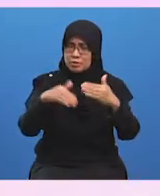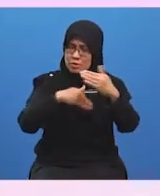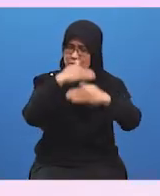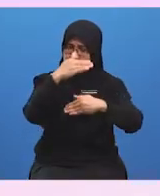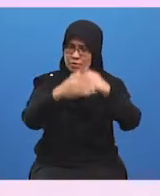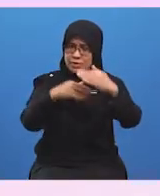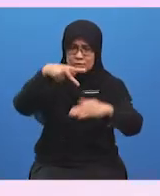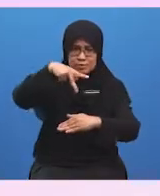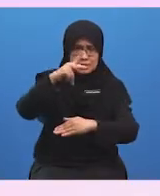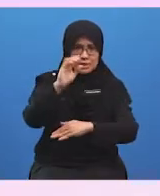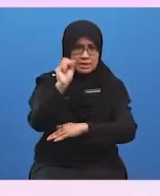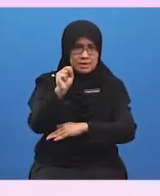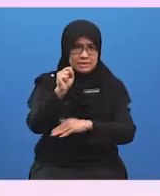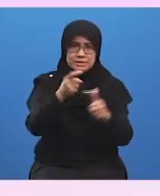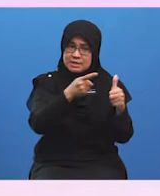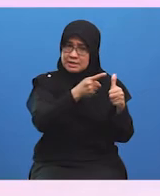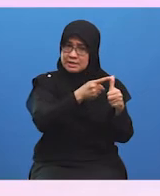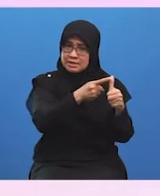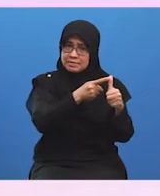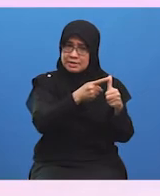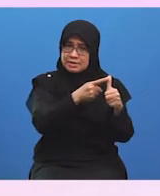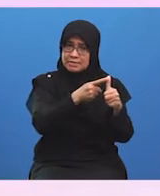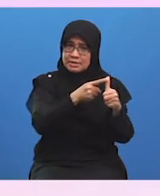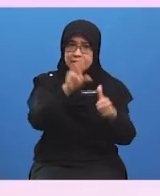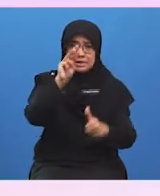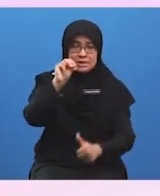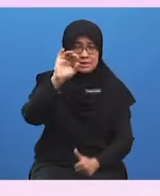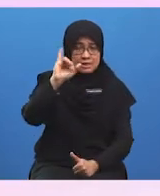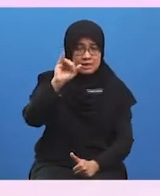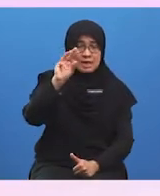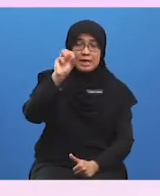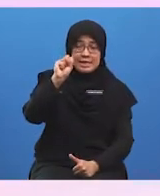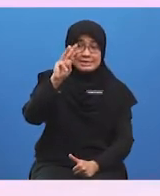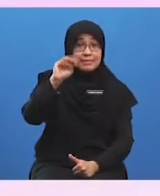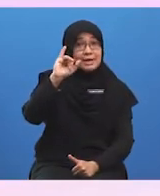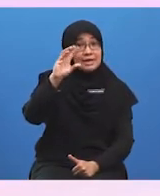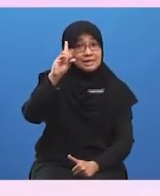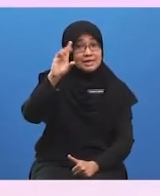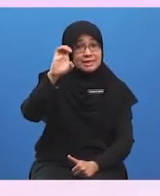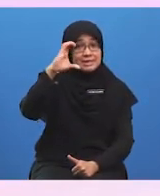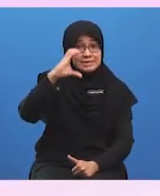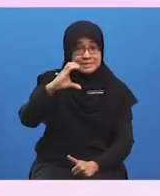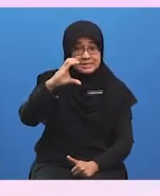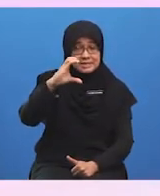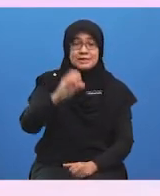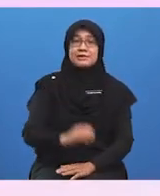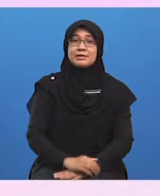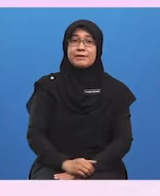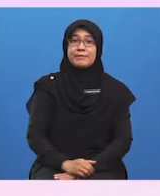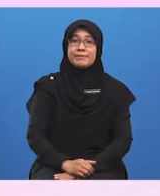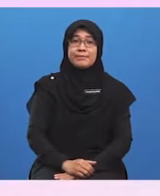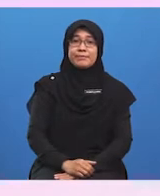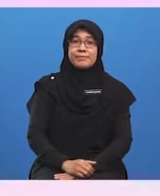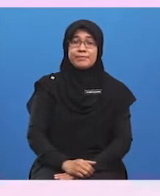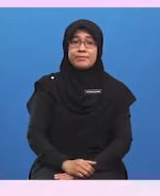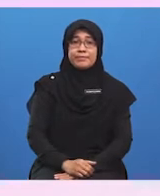Agensi kerajaan yang pertama ialah Perbadanan Pembangunan Industri Kecil dan Sederhana SMEDEC.